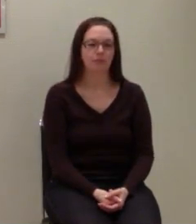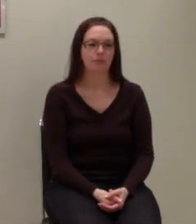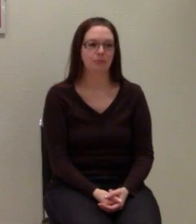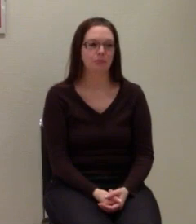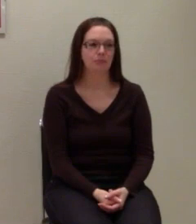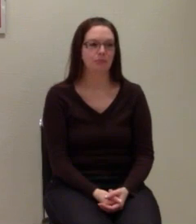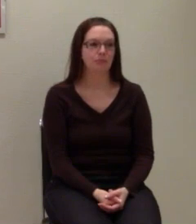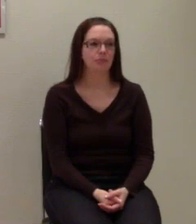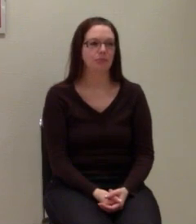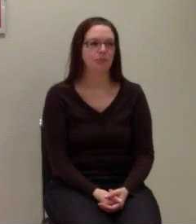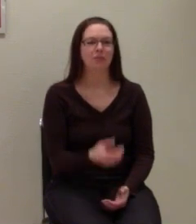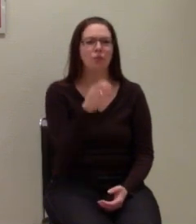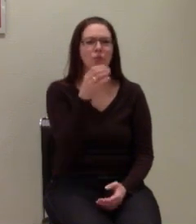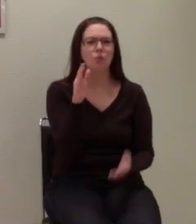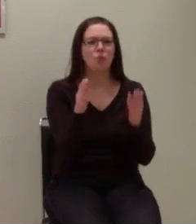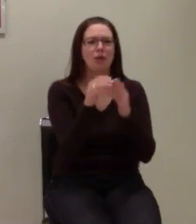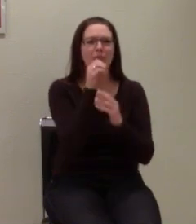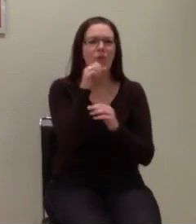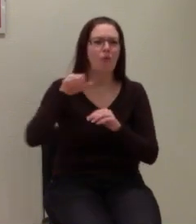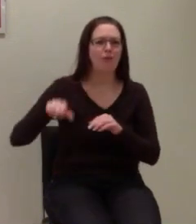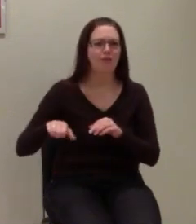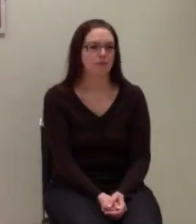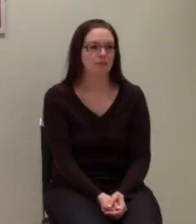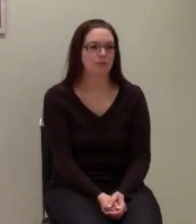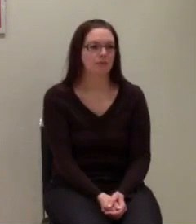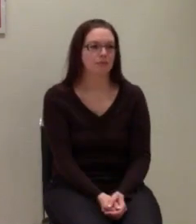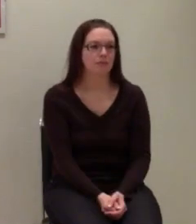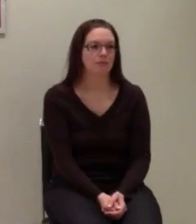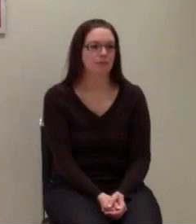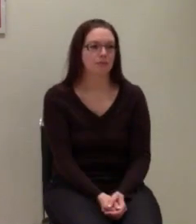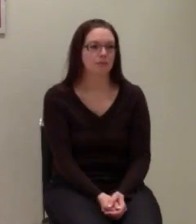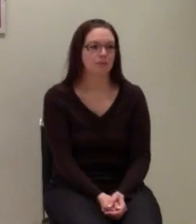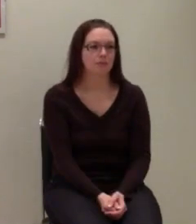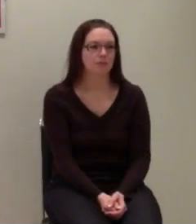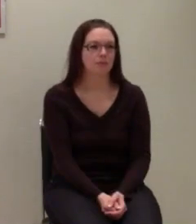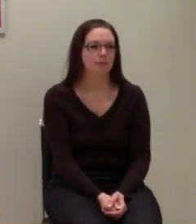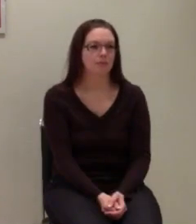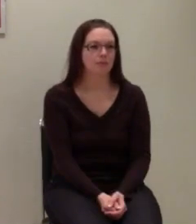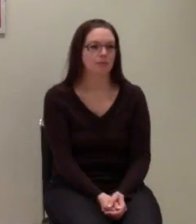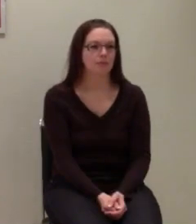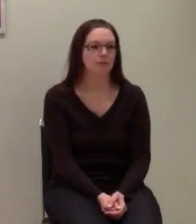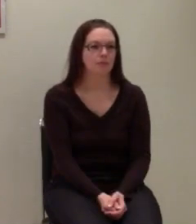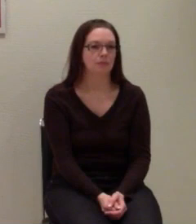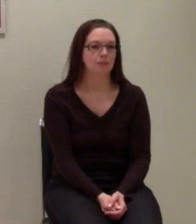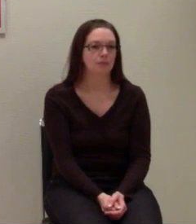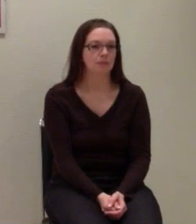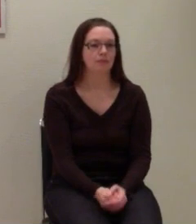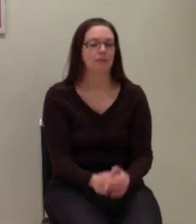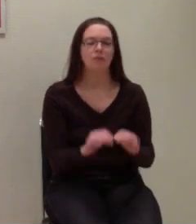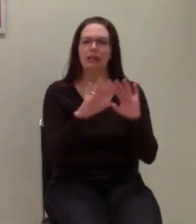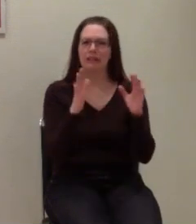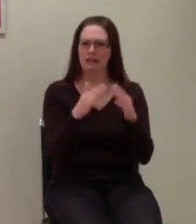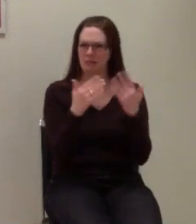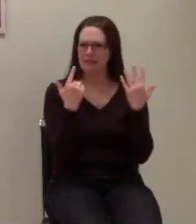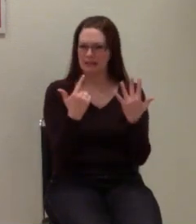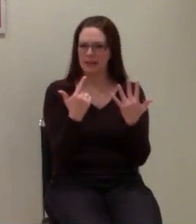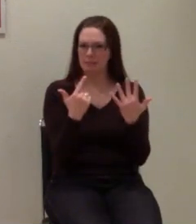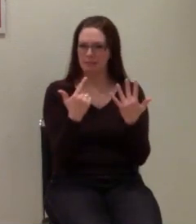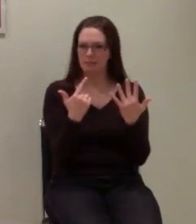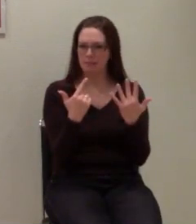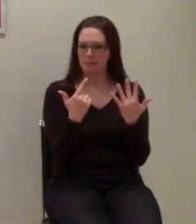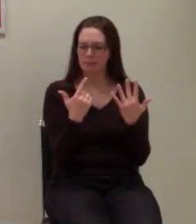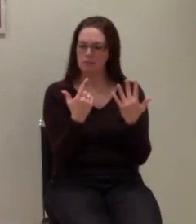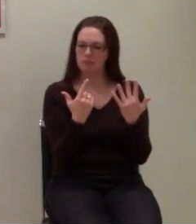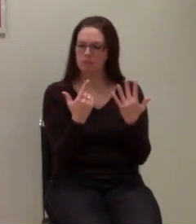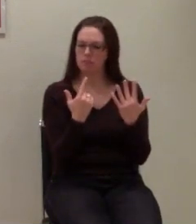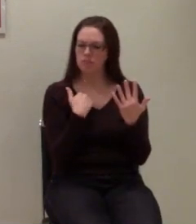Ich lege das Mikrofon mal kurz zur Seite, dass ich mitschreiben kann. So, jetzt habe ich hier insgesamt sieben, inklusive